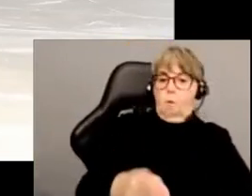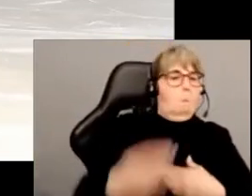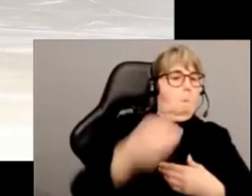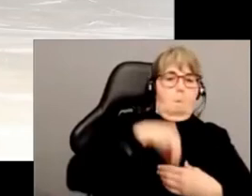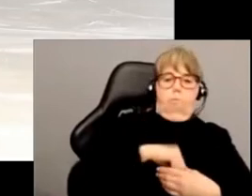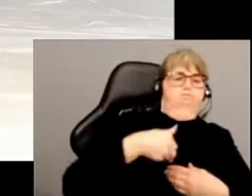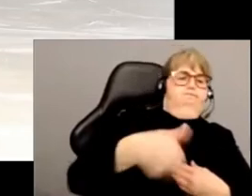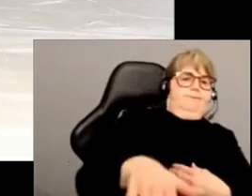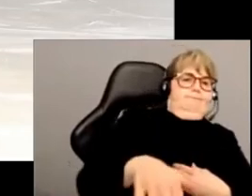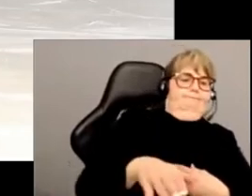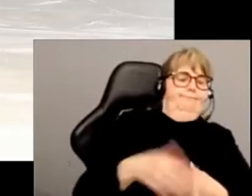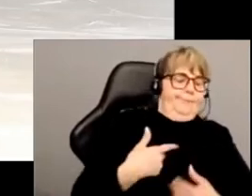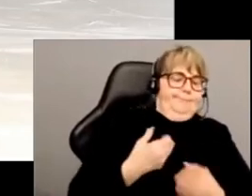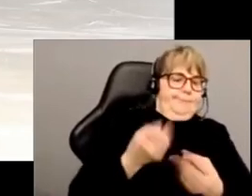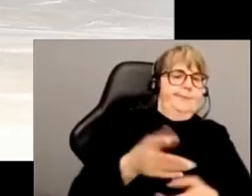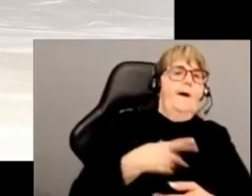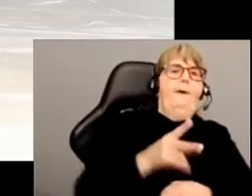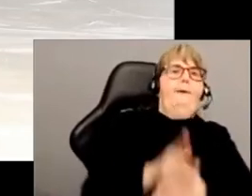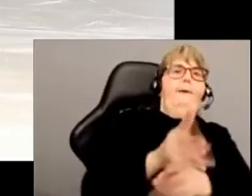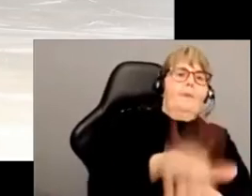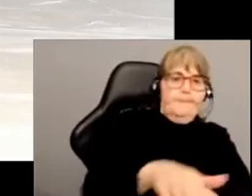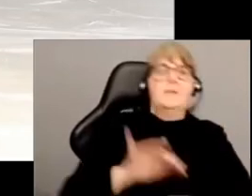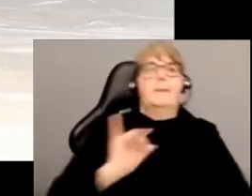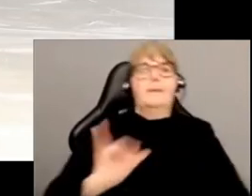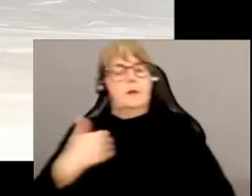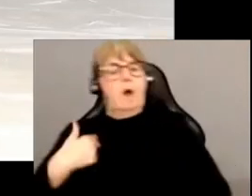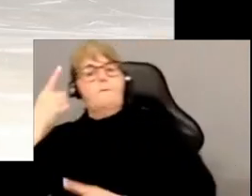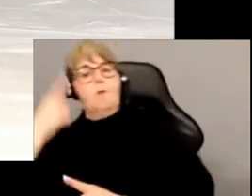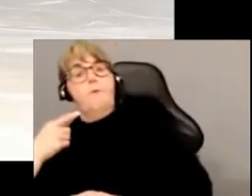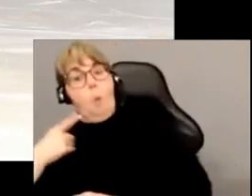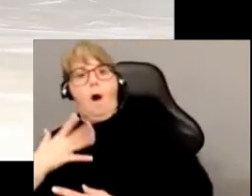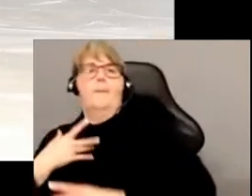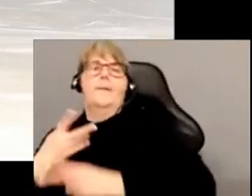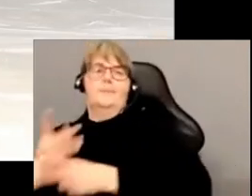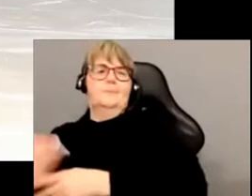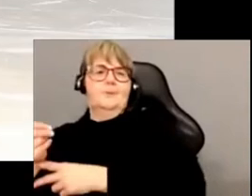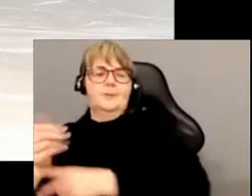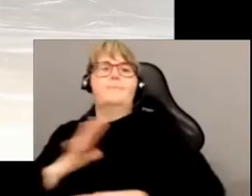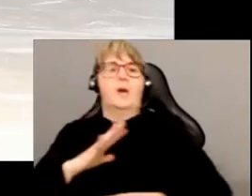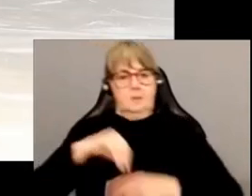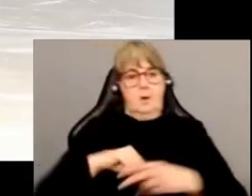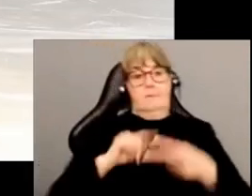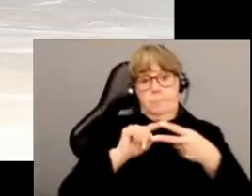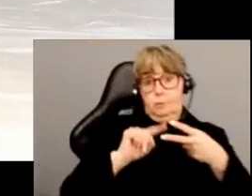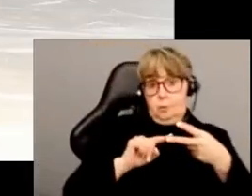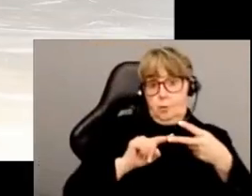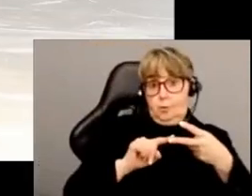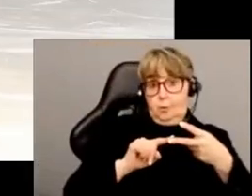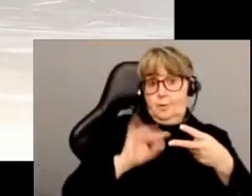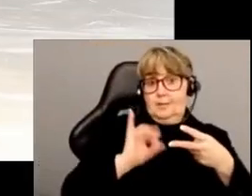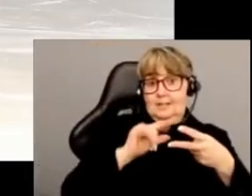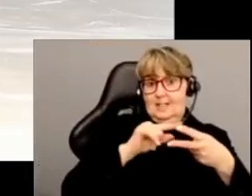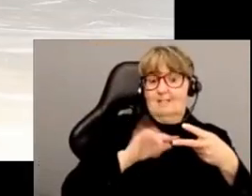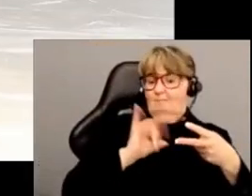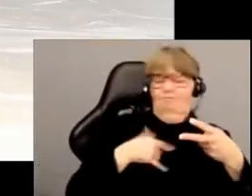qu'on les traite moins bien que les êtres humains. Donc, les deux conditions se remplissent. Et ça, veut dire que dans les